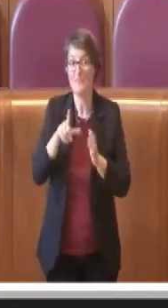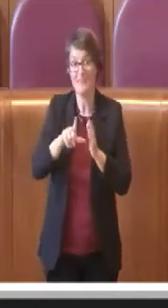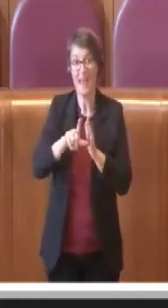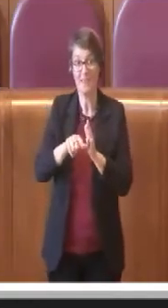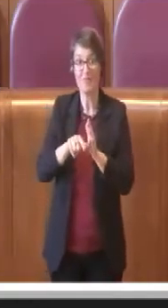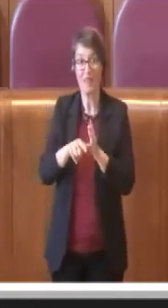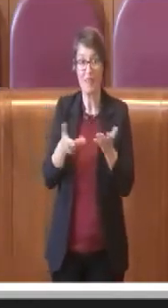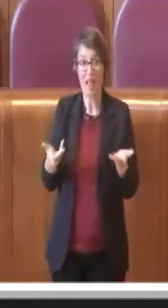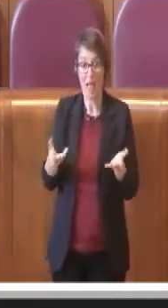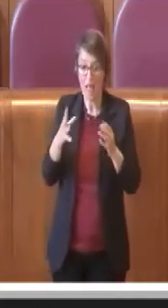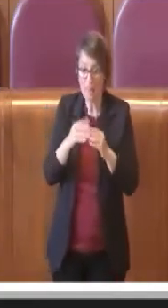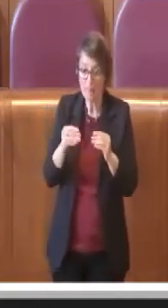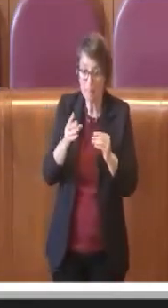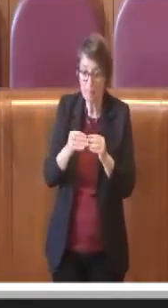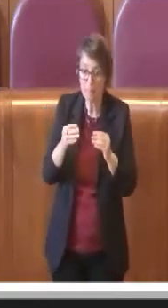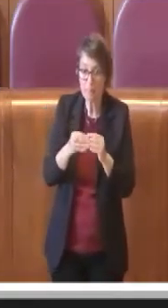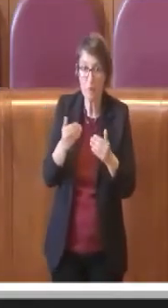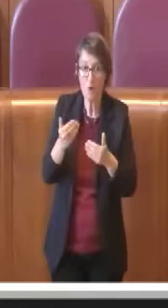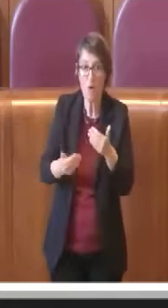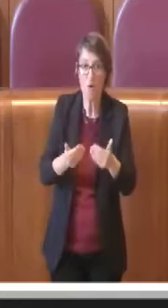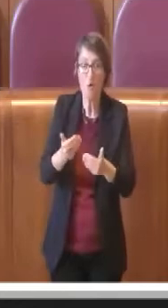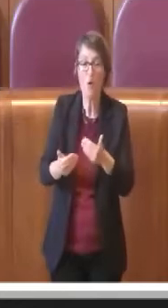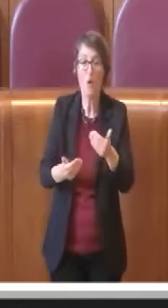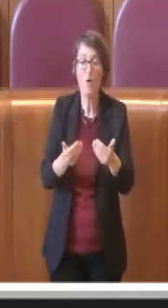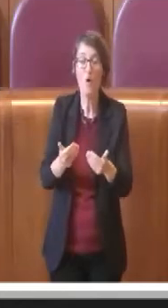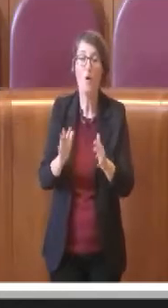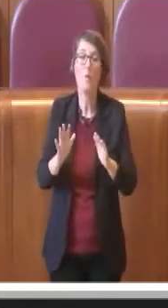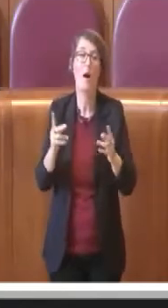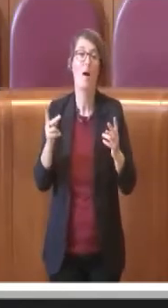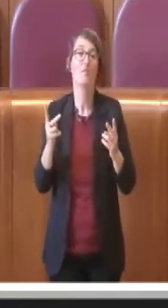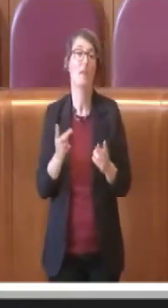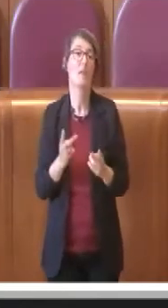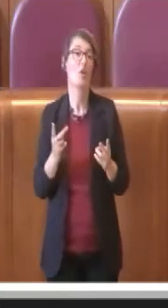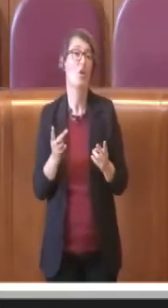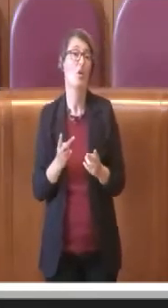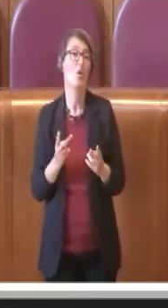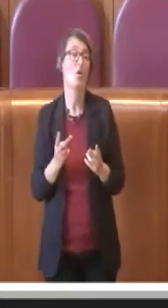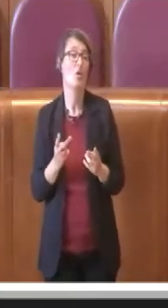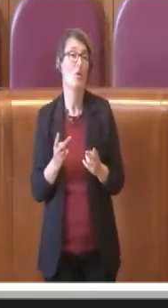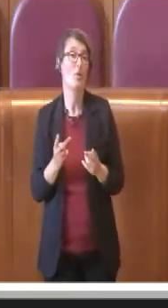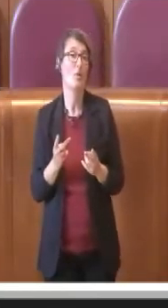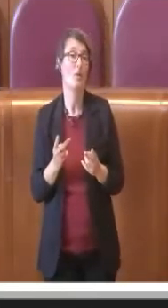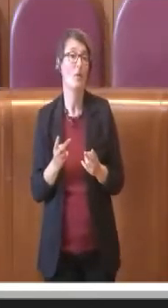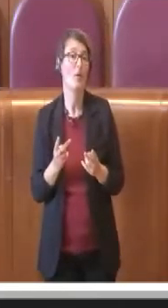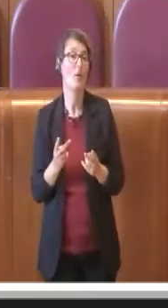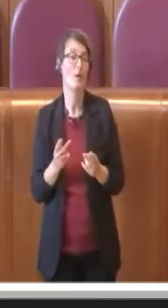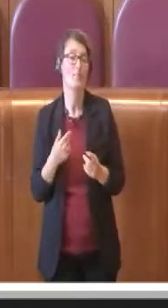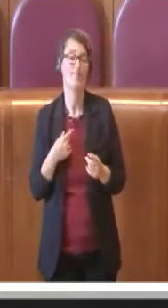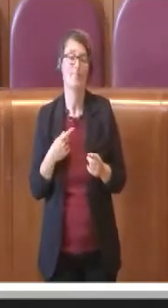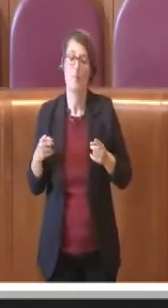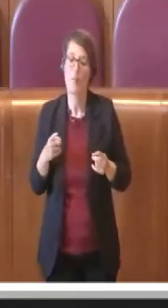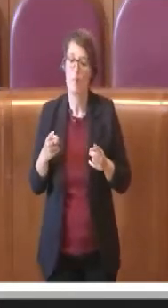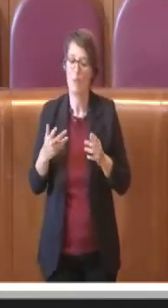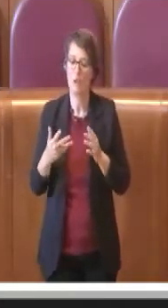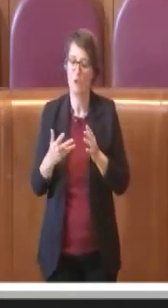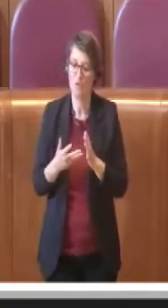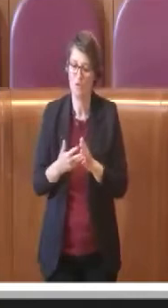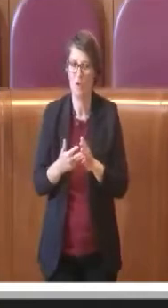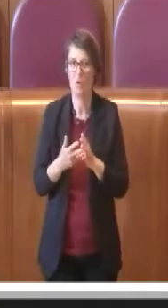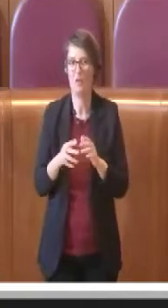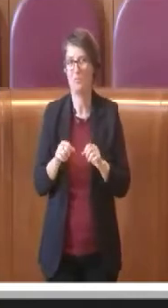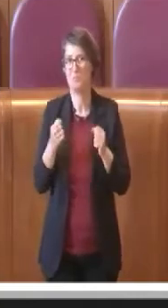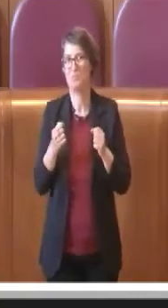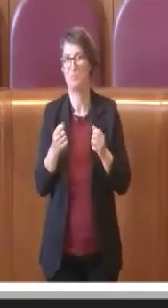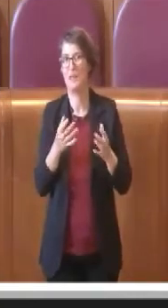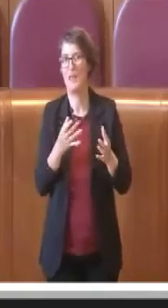atto. Però nel momento di difficoltà dovuto alla pandemia, all'aumento